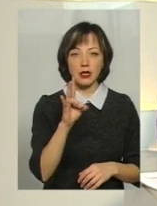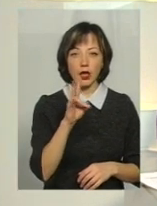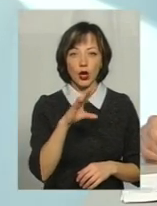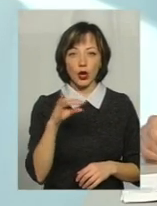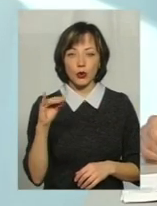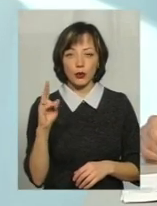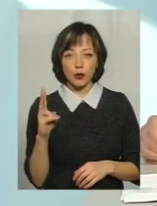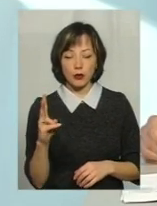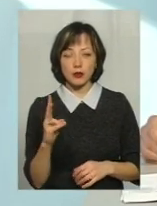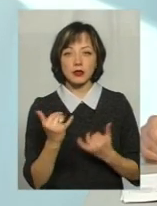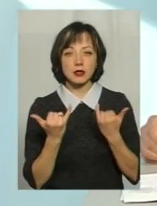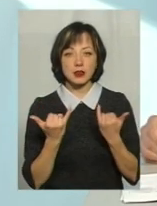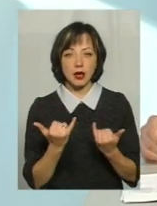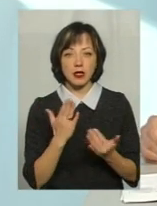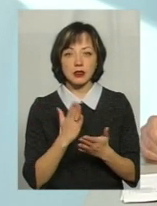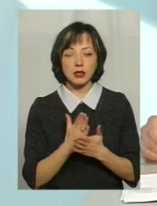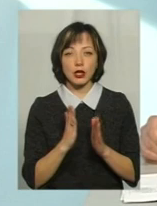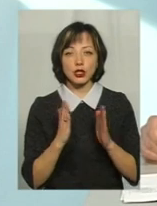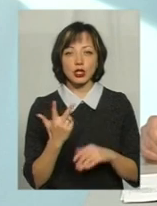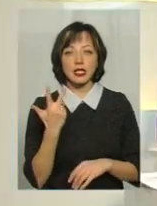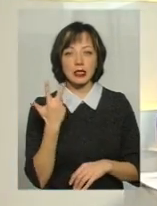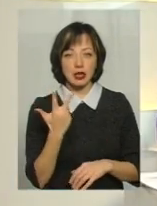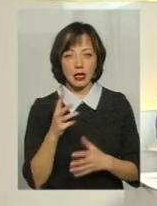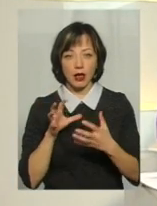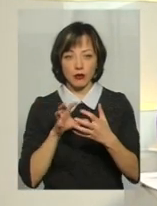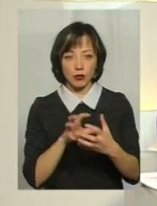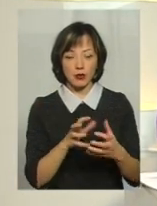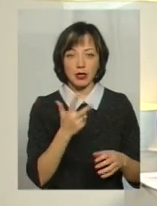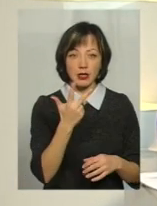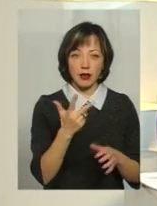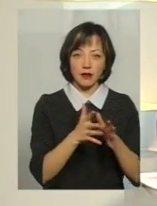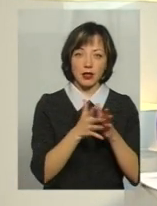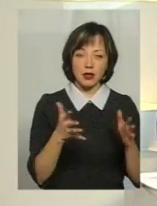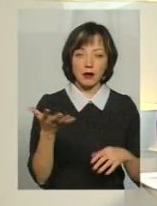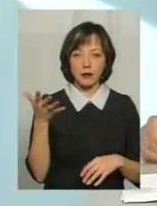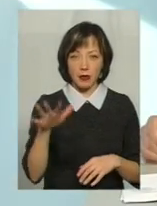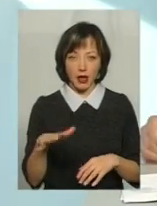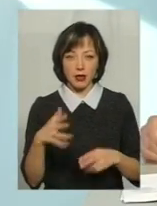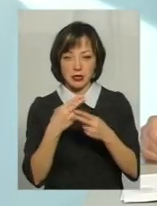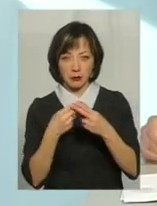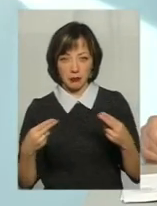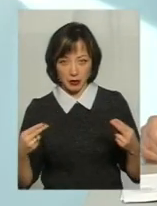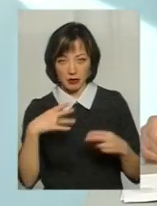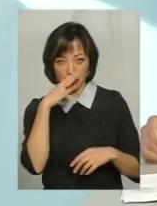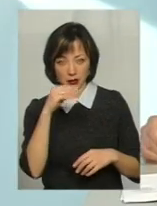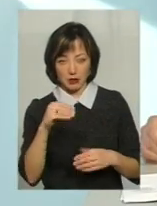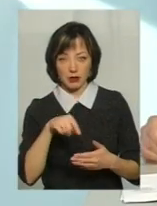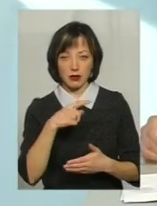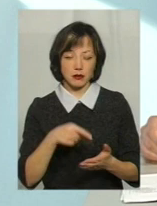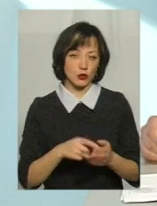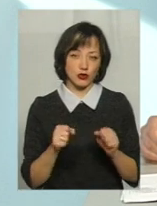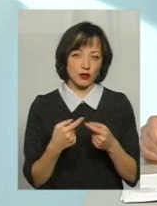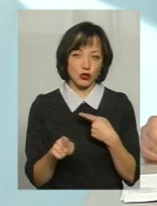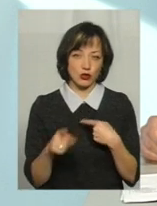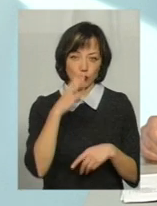злунали на конкурсі, зараз є лише три автобуси. Тобто три буде великих, п'ять спринтерів, я так розумію. Ну там, можливо, не спринтери,